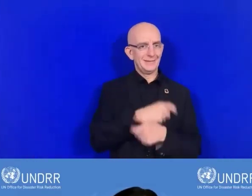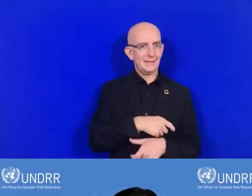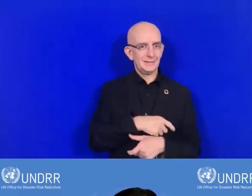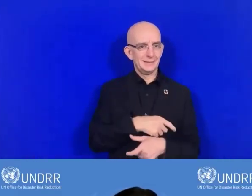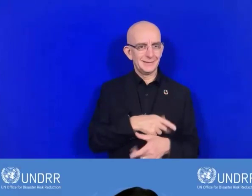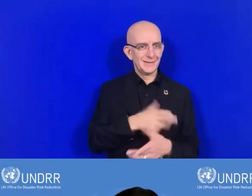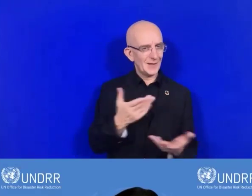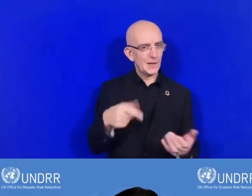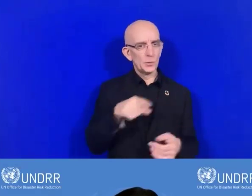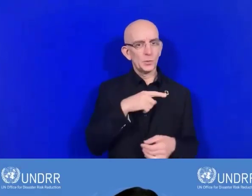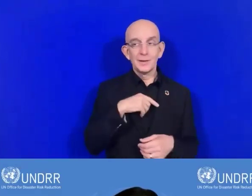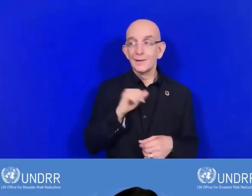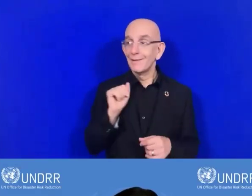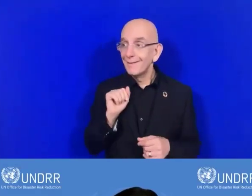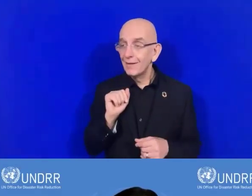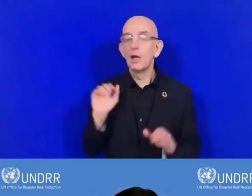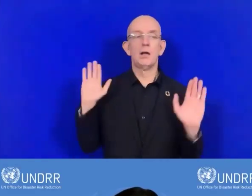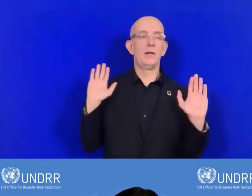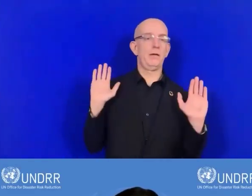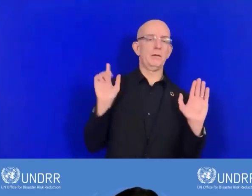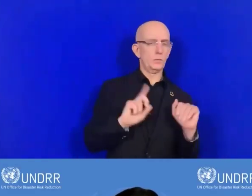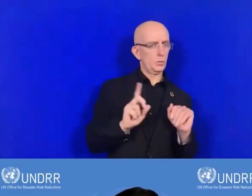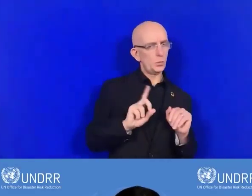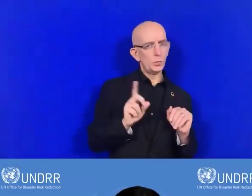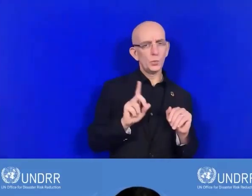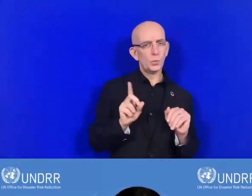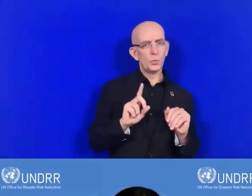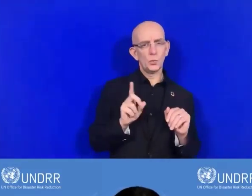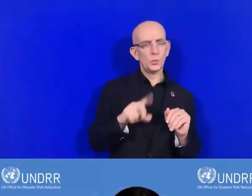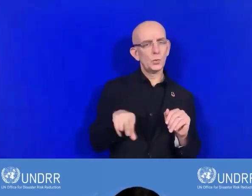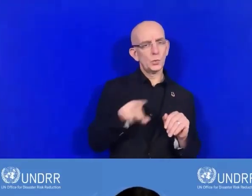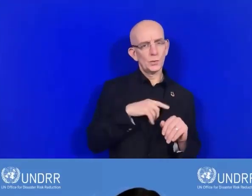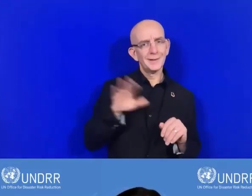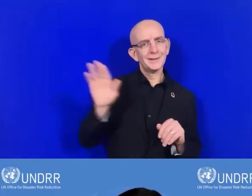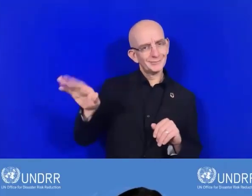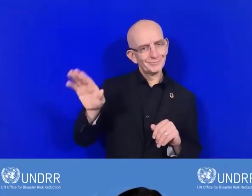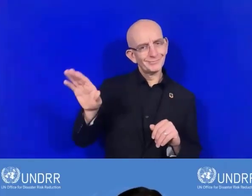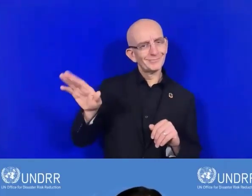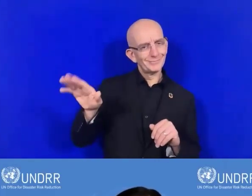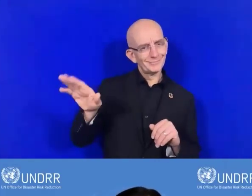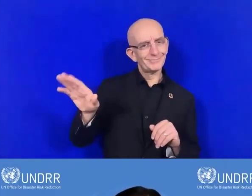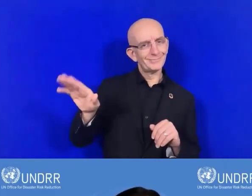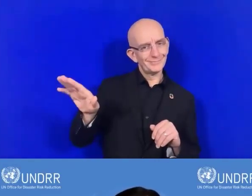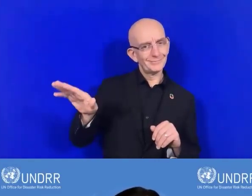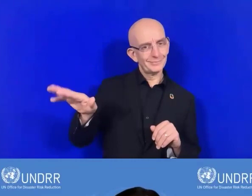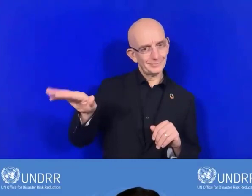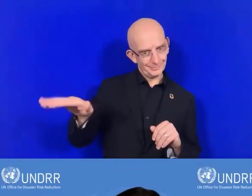Nous ne devons donc pas nous arrêter. Nous devons continuer de travailler.